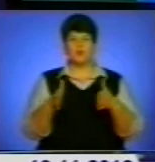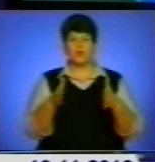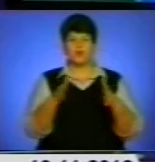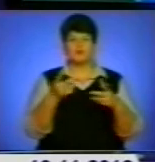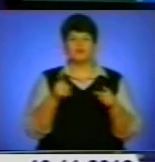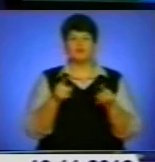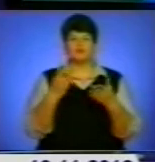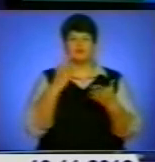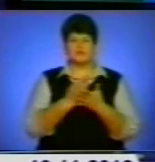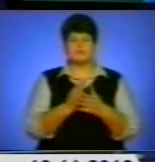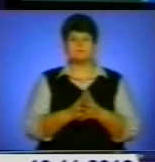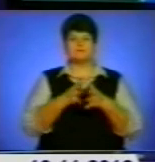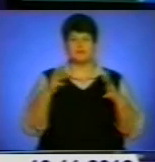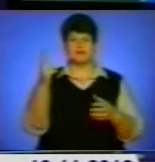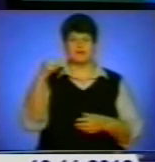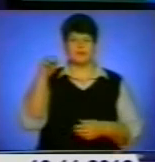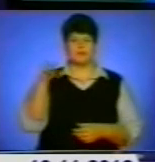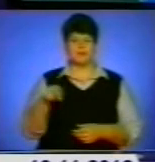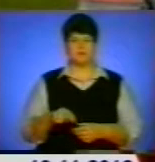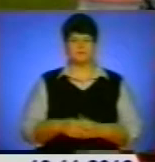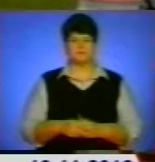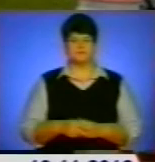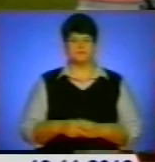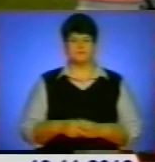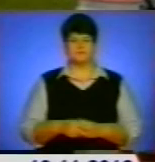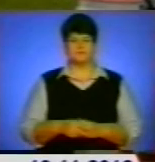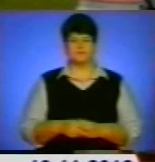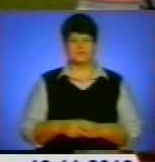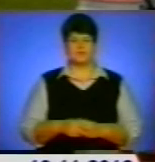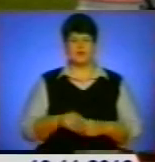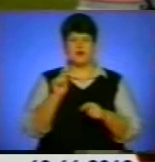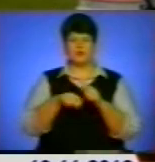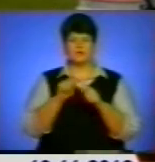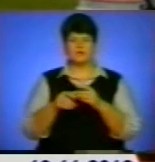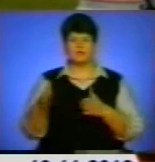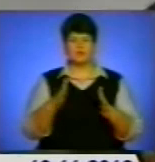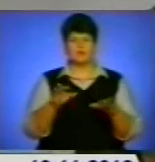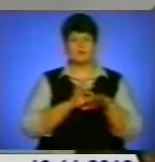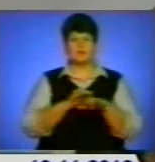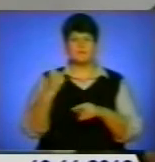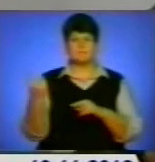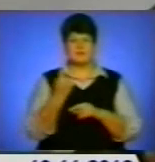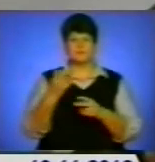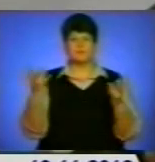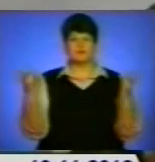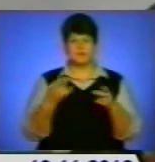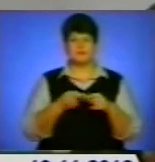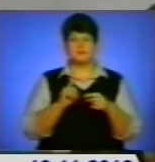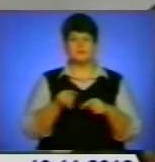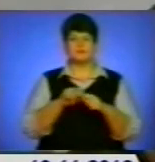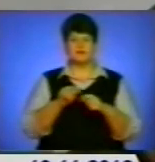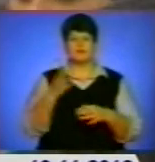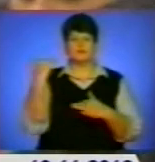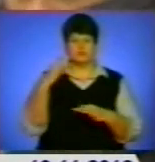висновків дійшли організатори – дивіться далі. Аудит доріг в Україні проводять уперше, хоча потреба такої перевірки вже давно